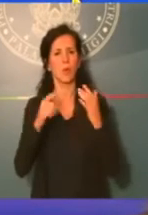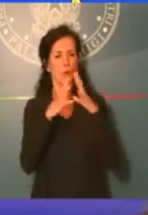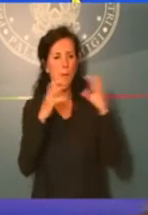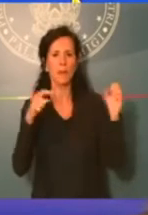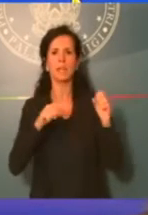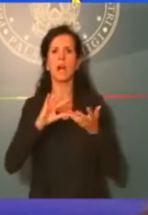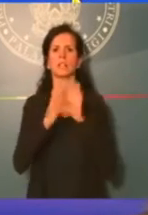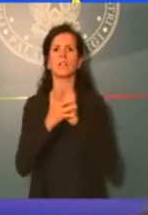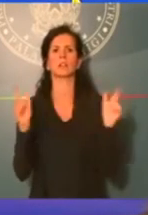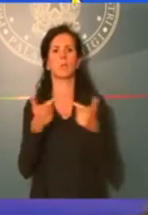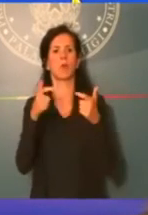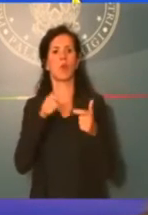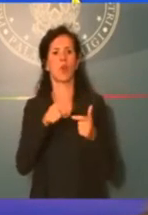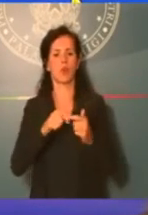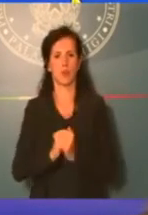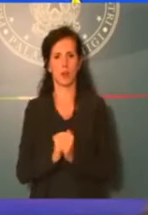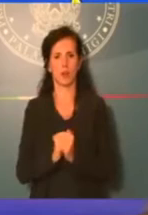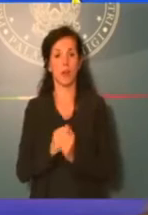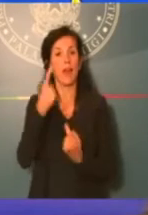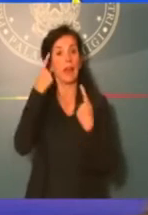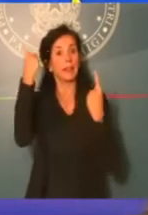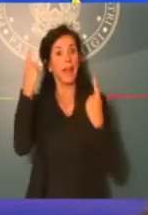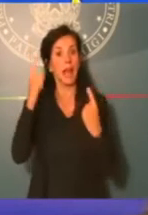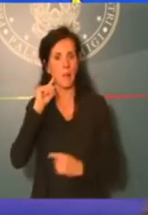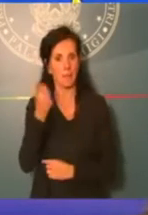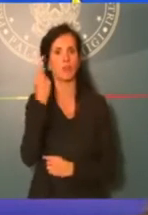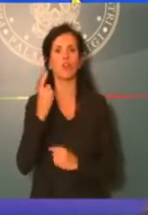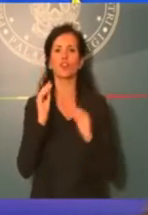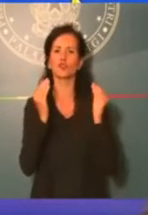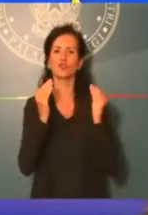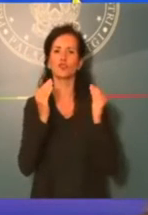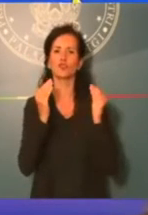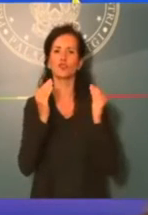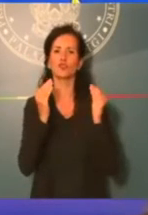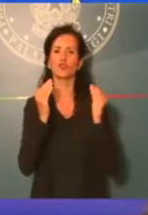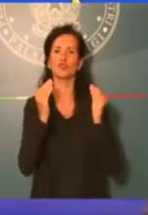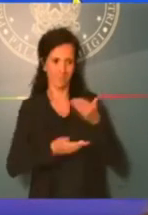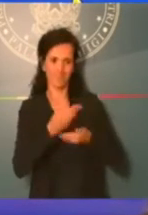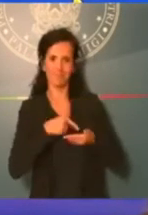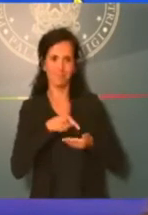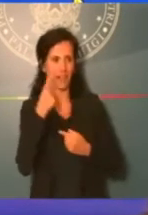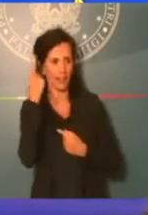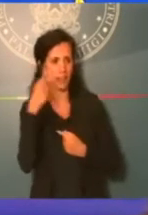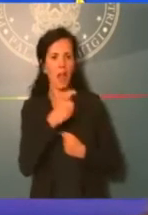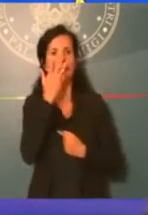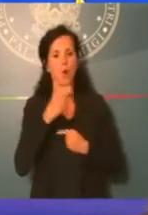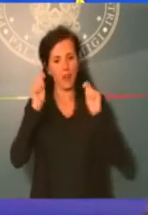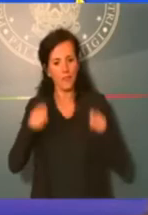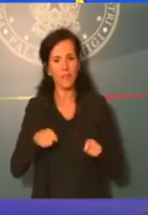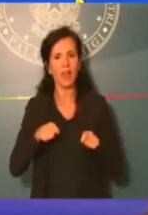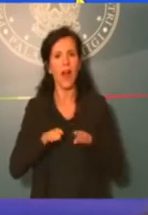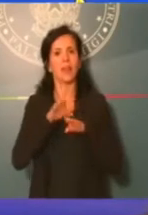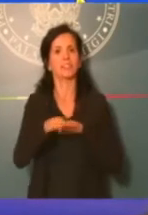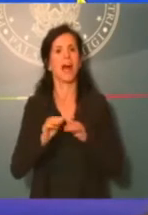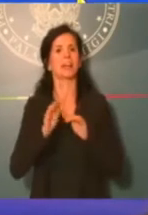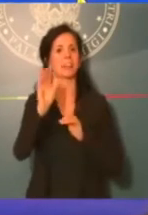Paese. Le migliori anche idee dei nostri giovani che magari vogliono avviare una start-up innovativa, in